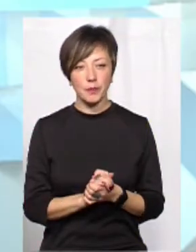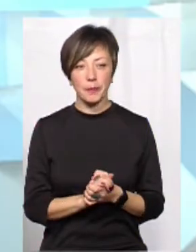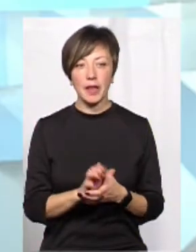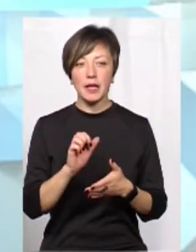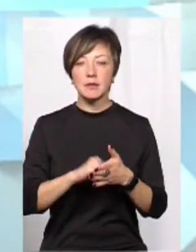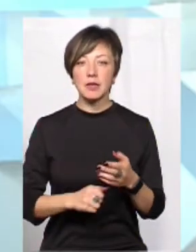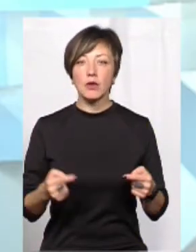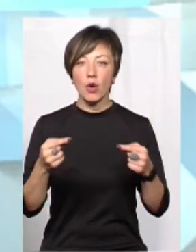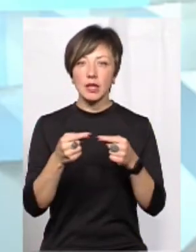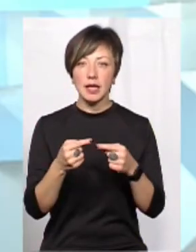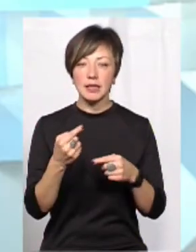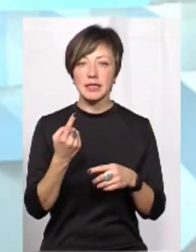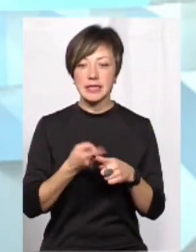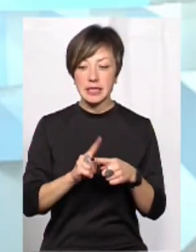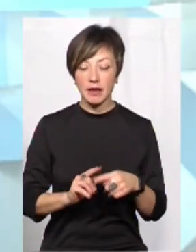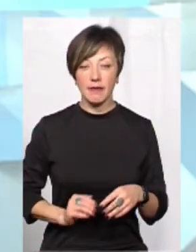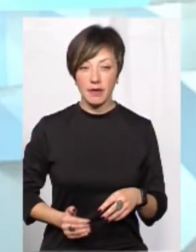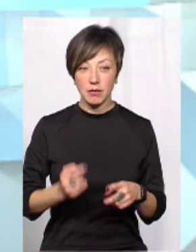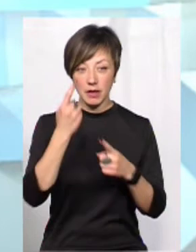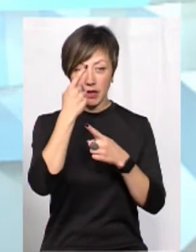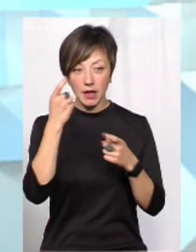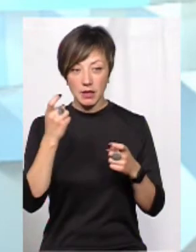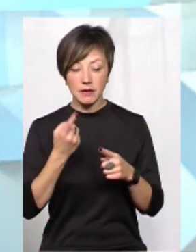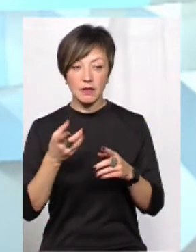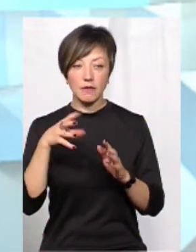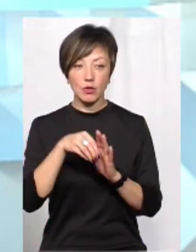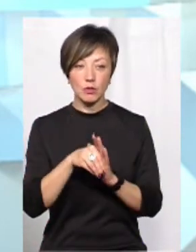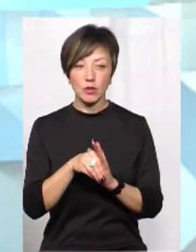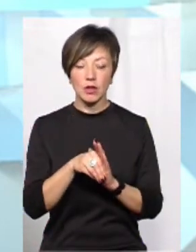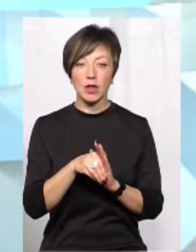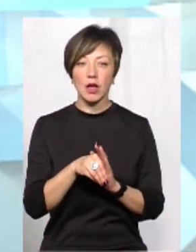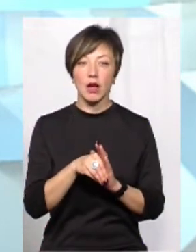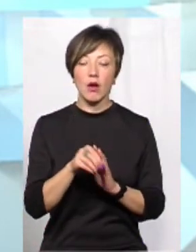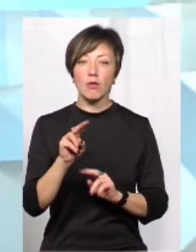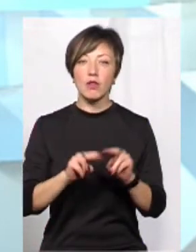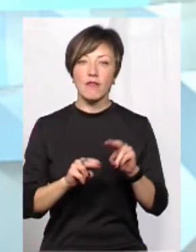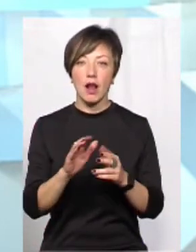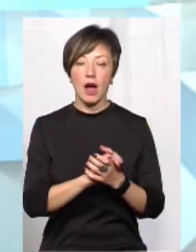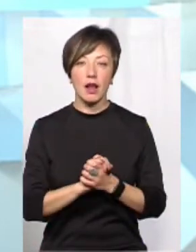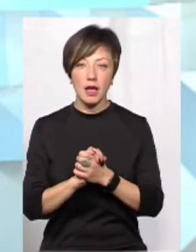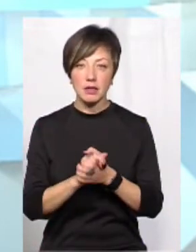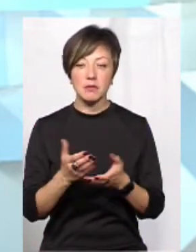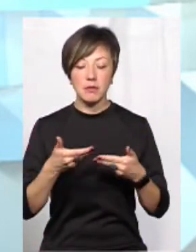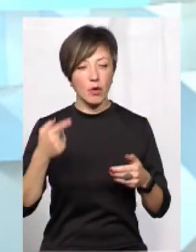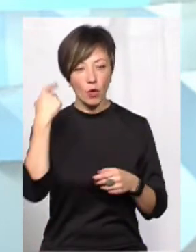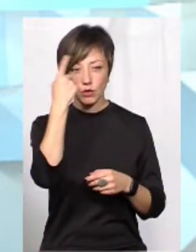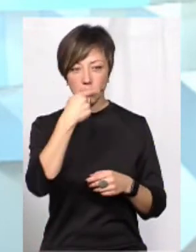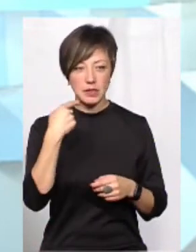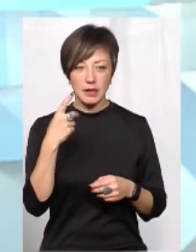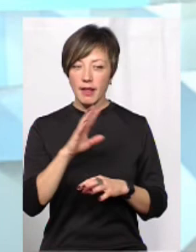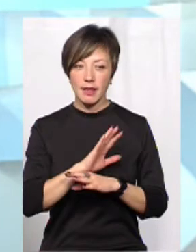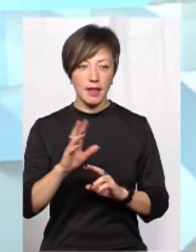З приводу конкретно цих фірм, які названі, в тому числі ТОВ «Будівельний альянс груп», ми особисто не